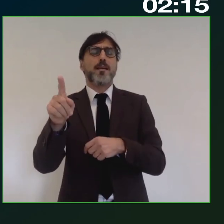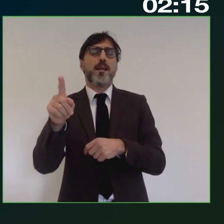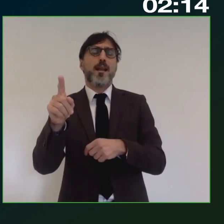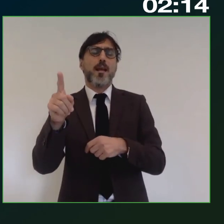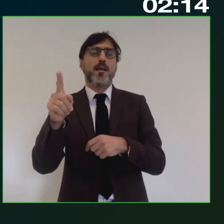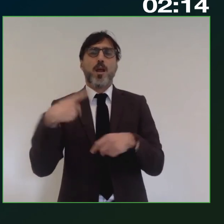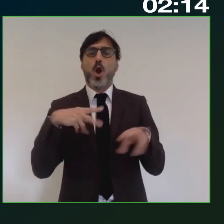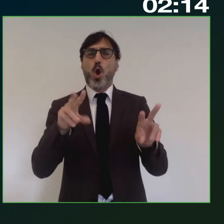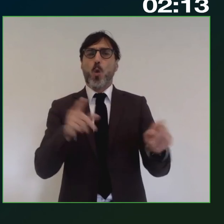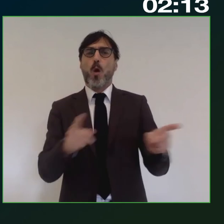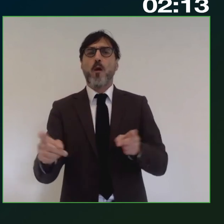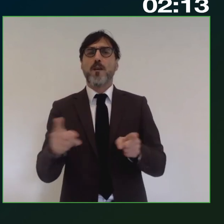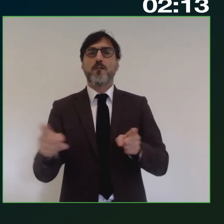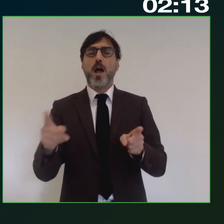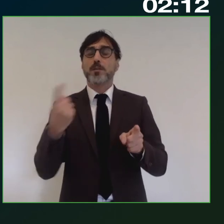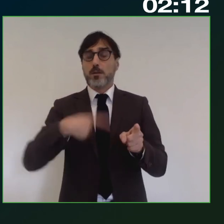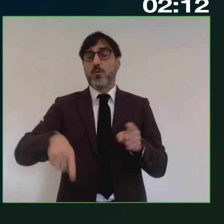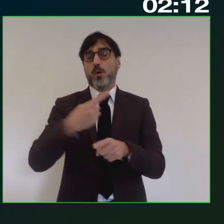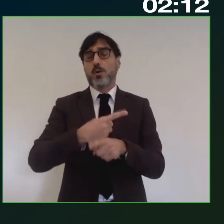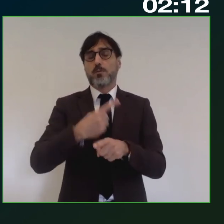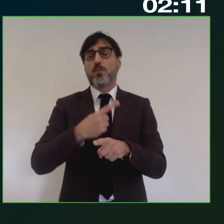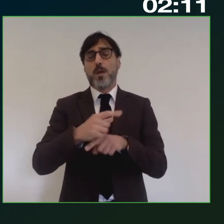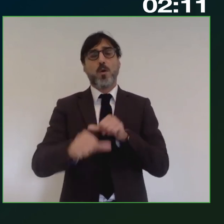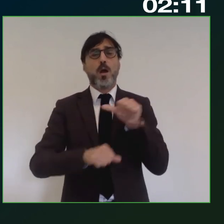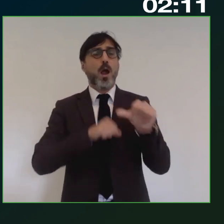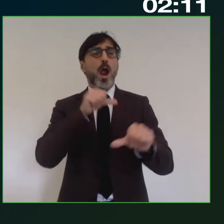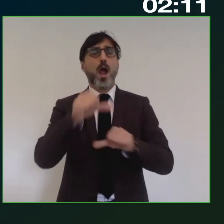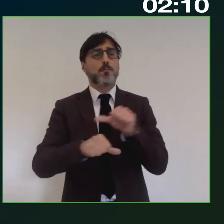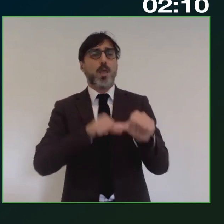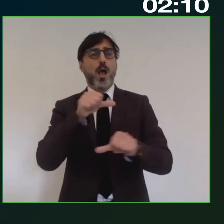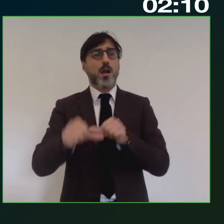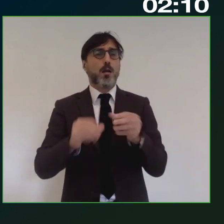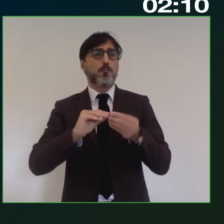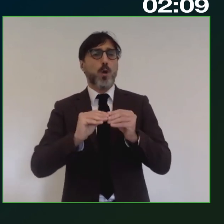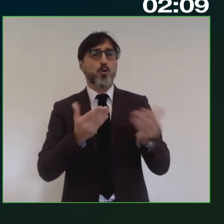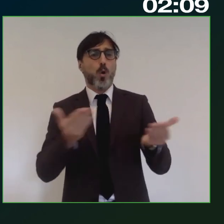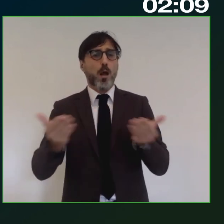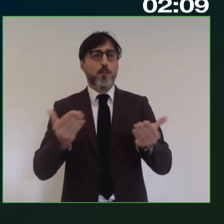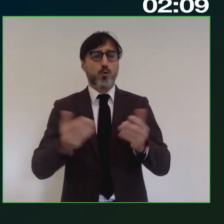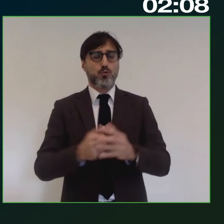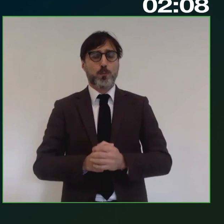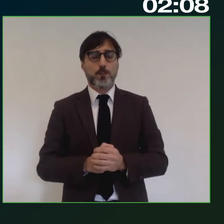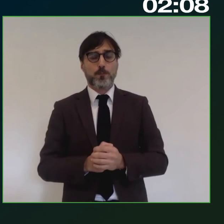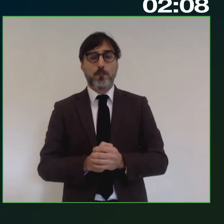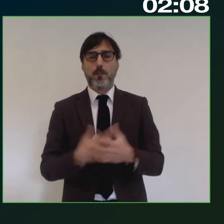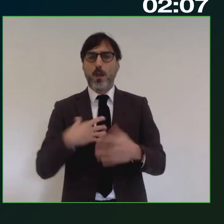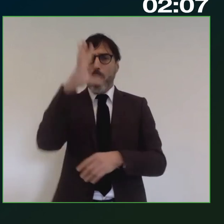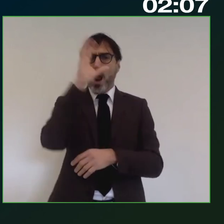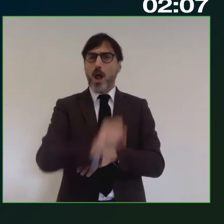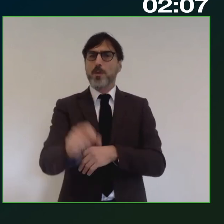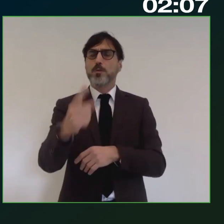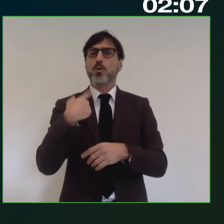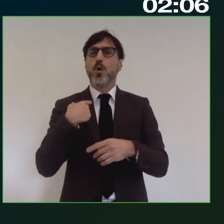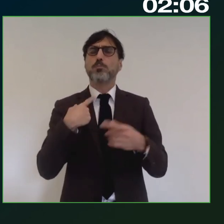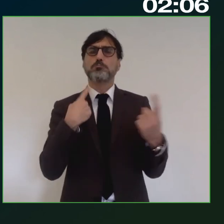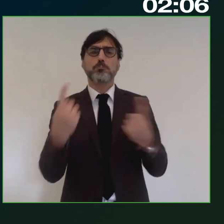questa nuova fase è pur vero che dobbiamo cambiare necessariamente l'approccio capisco le questioni e l'approccio